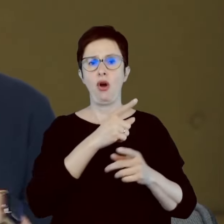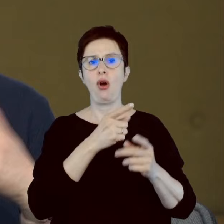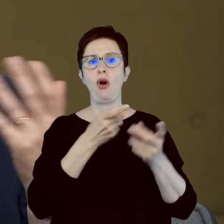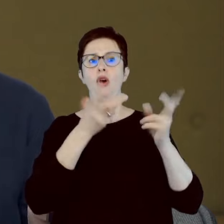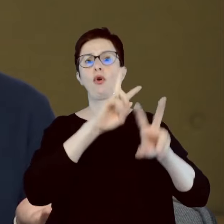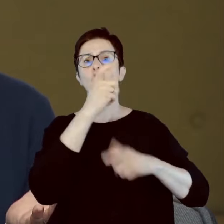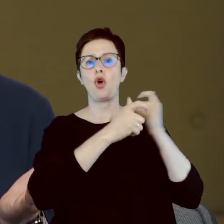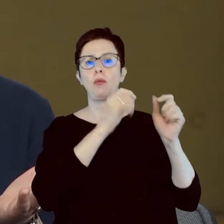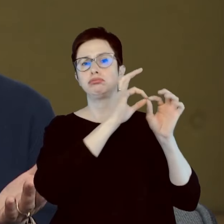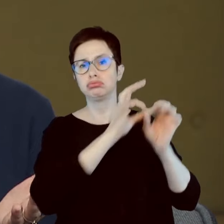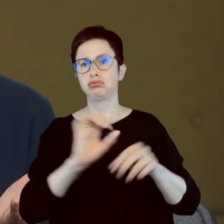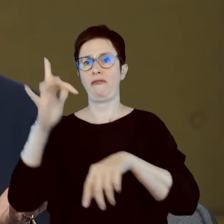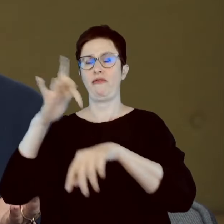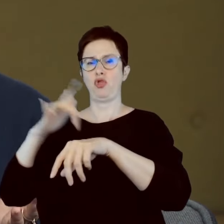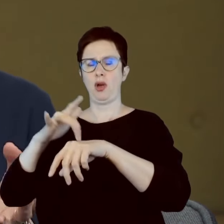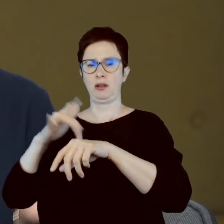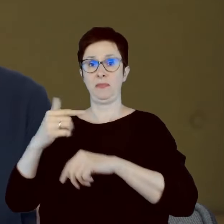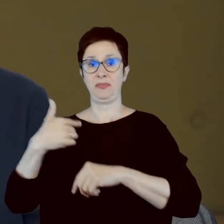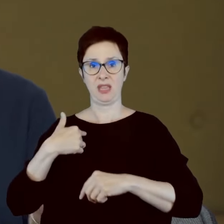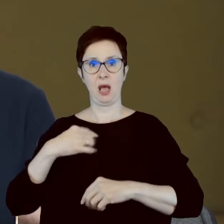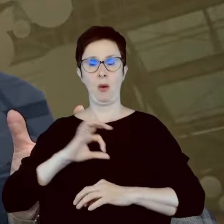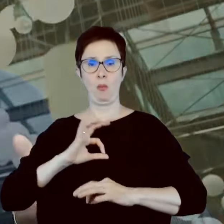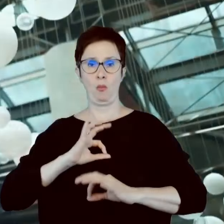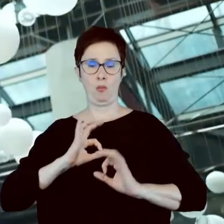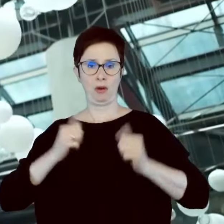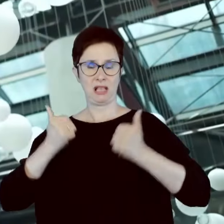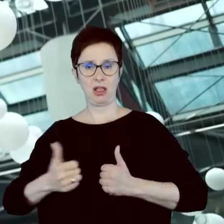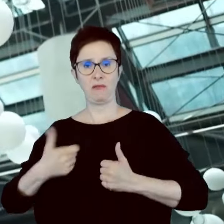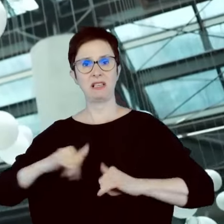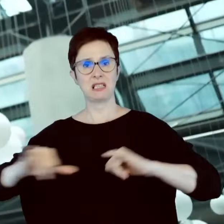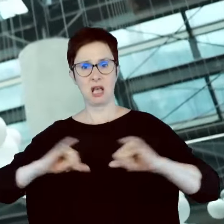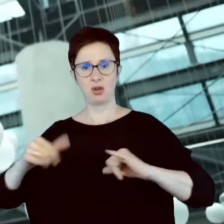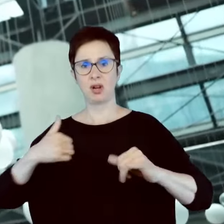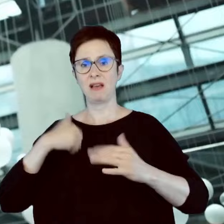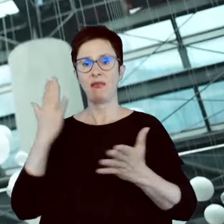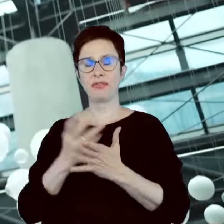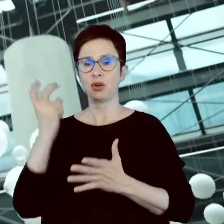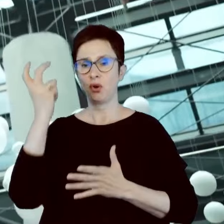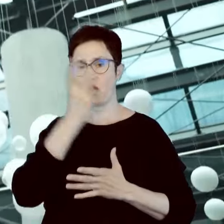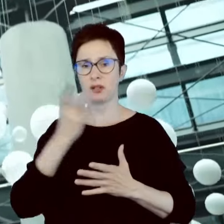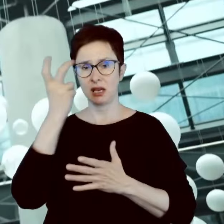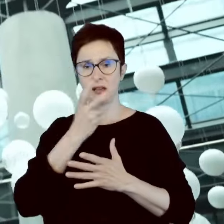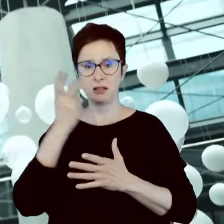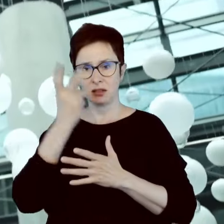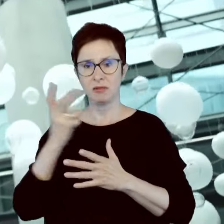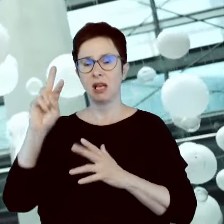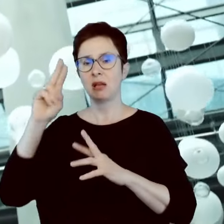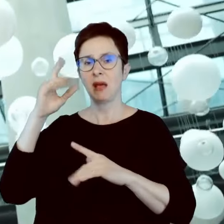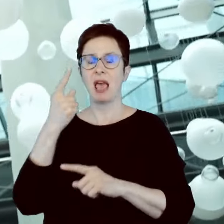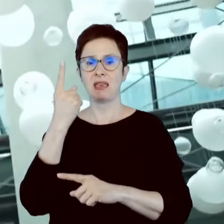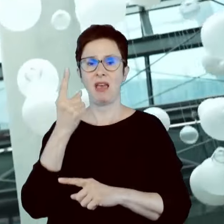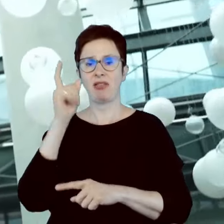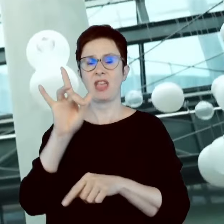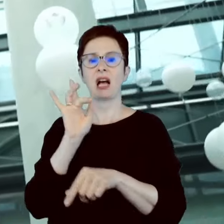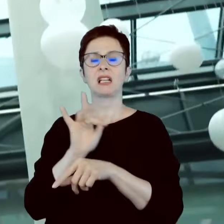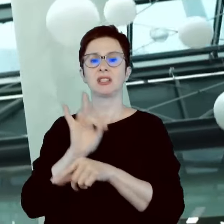Mnie z zarządczego punktu widzenia de facto interesuje tylko zinterpretowanie jednej krytycznej danej pod kątem